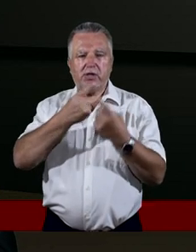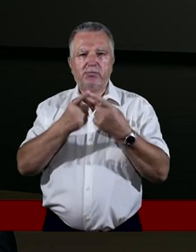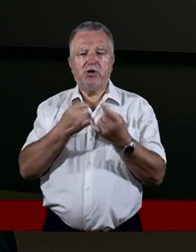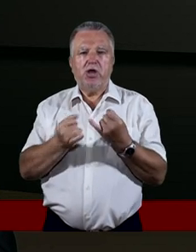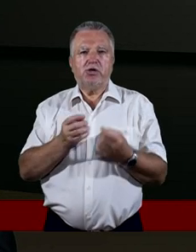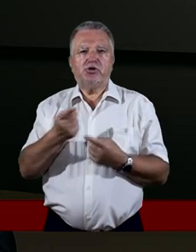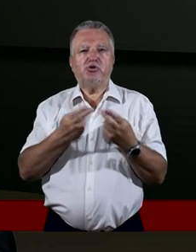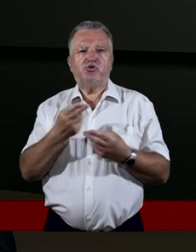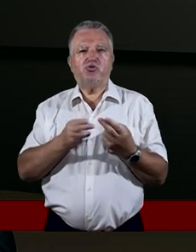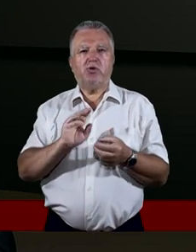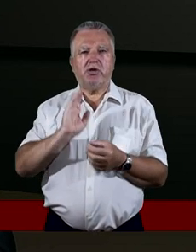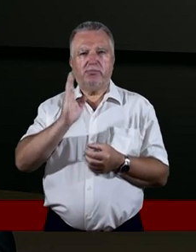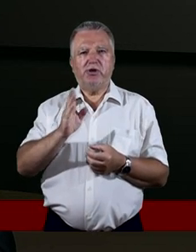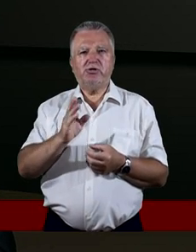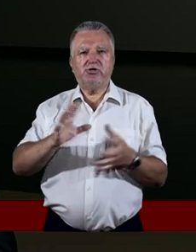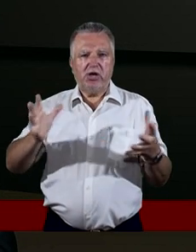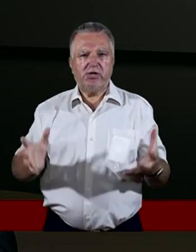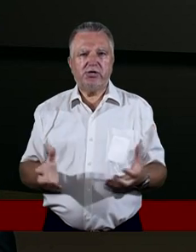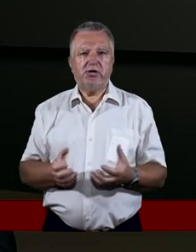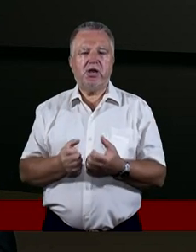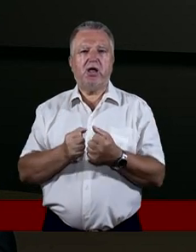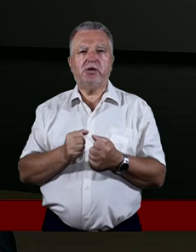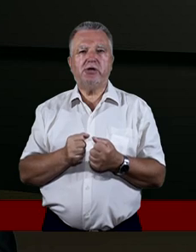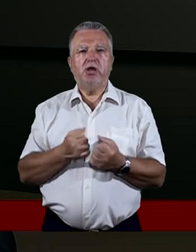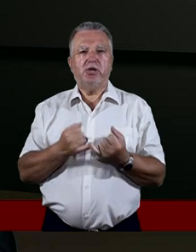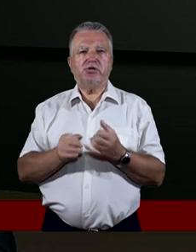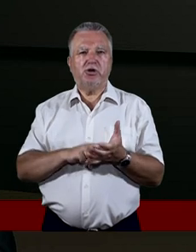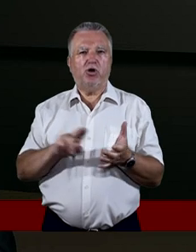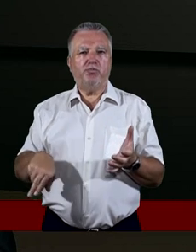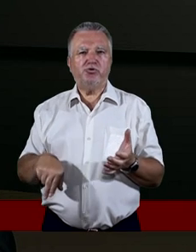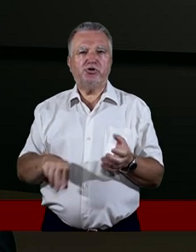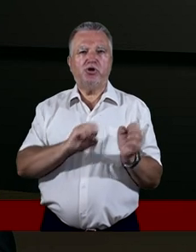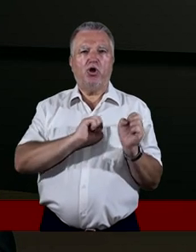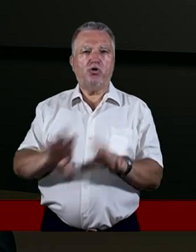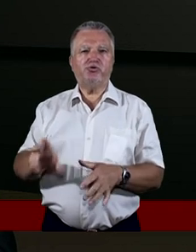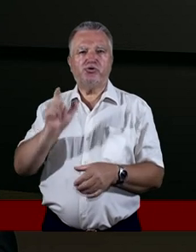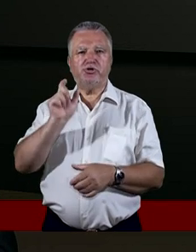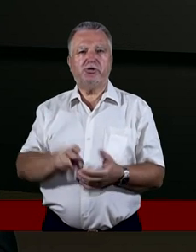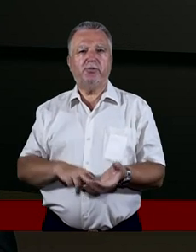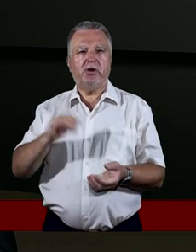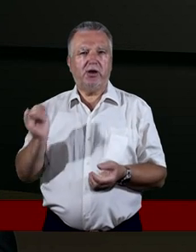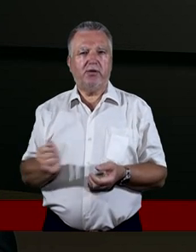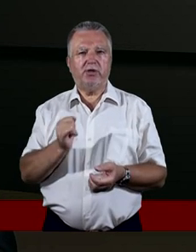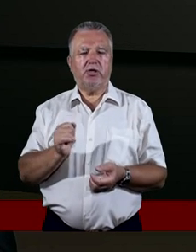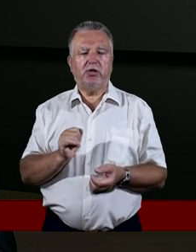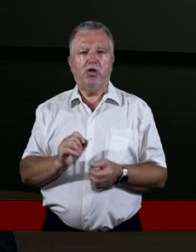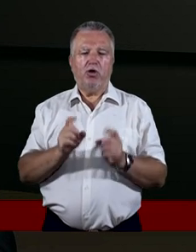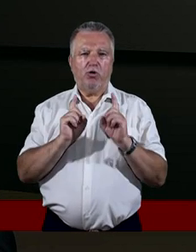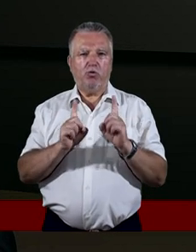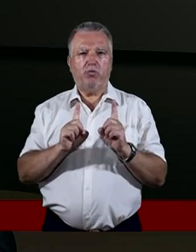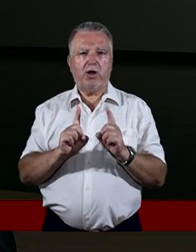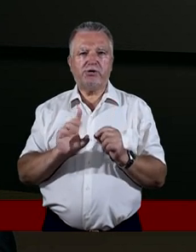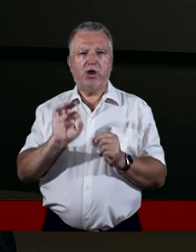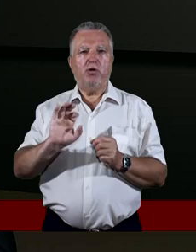Jeżeli Go szukać będziesz, da Ci się znaleźć, lecz jeżeli Go opuścisz, odrzuć Cię na wieki. Miej się więc na baczności,